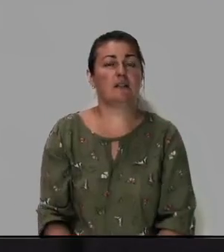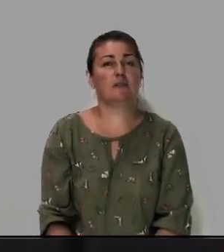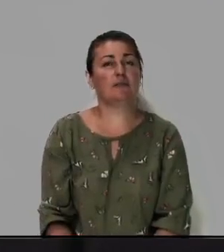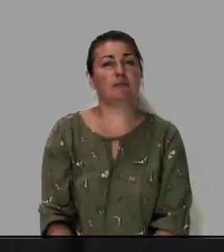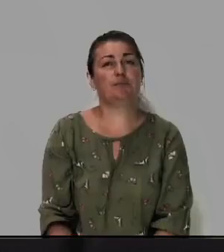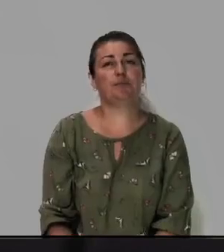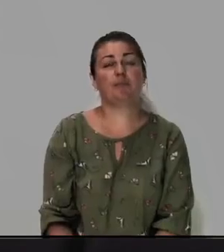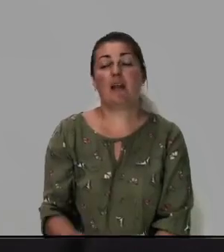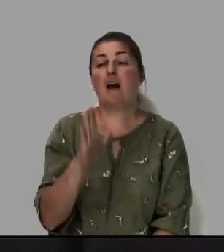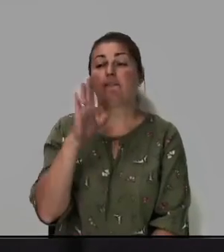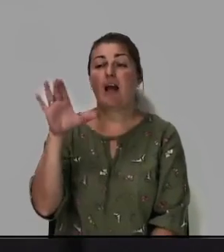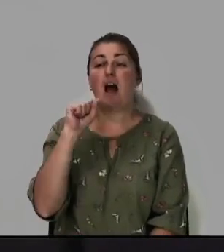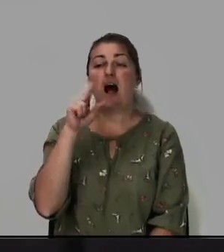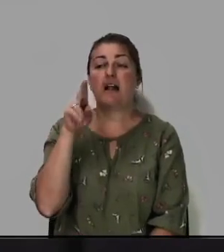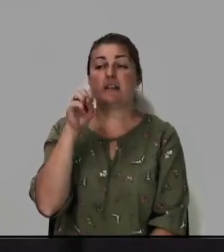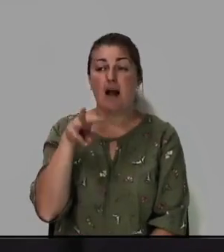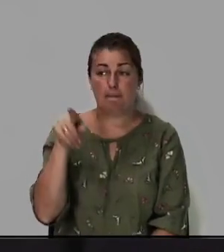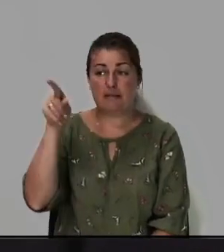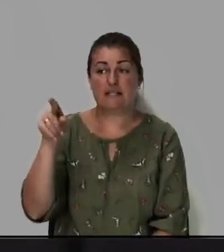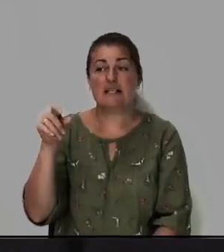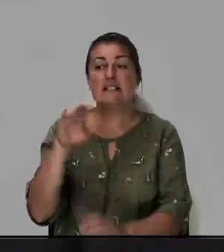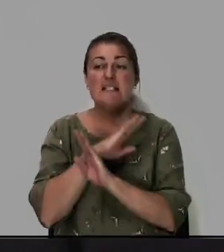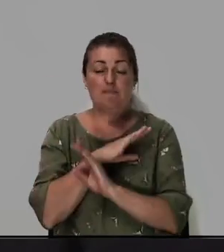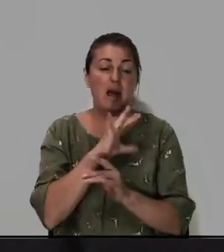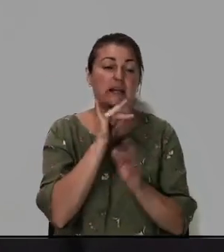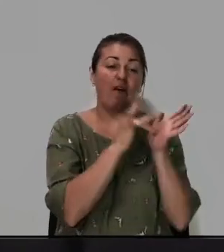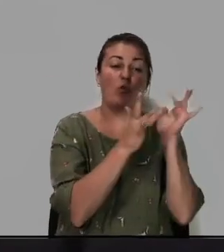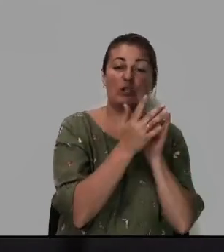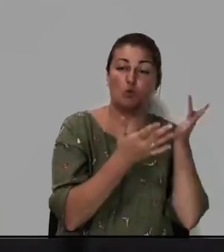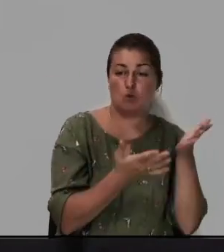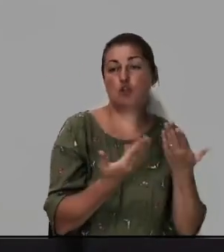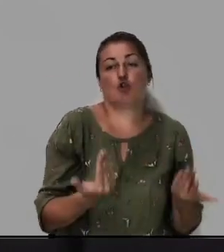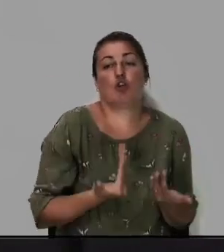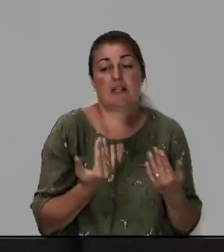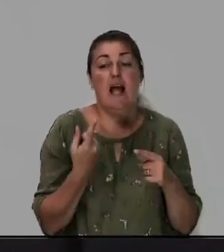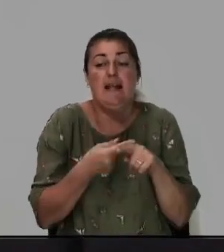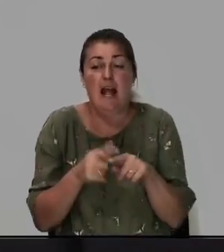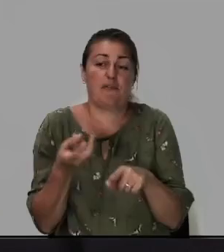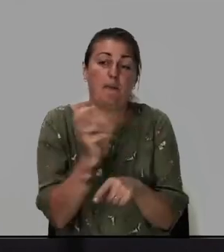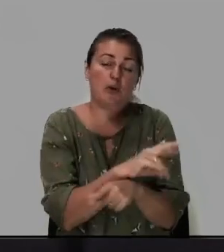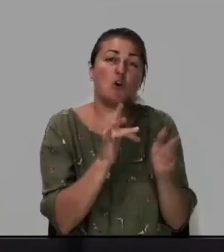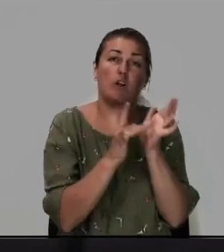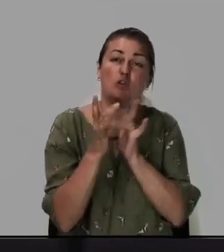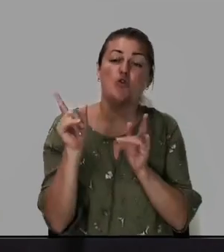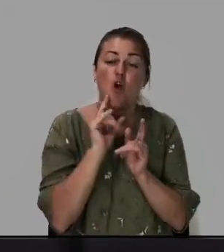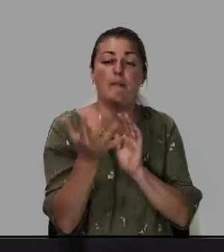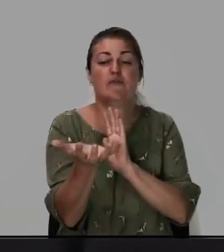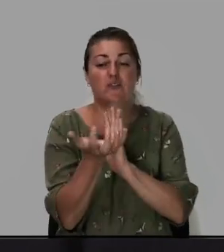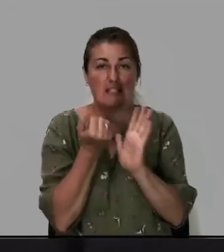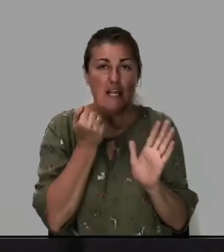В Адаме смерть, а во Христе жизнь. И вот для этого пришел Иисус. Для того, чтобы взять,